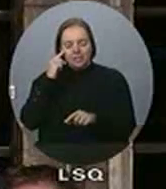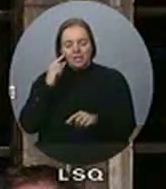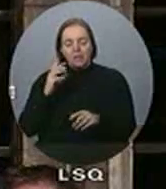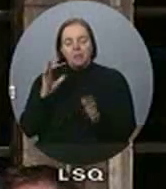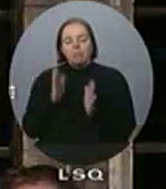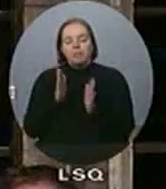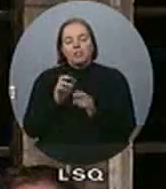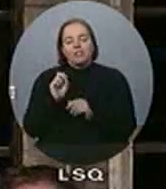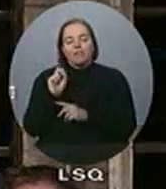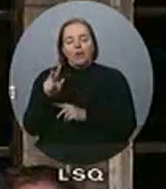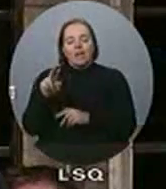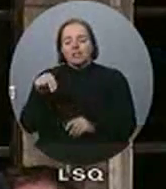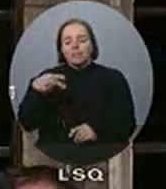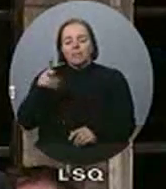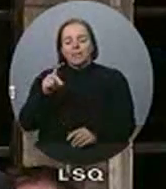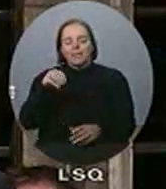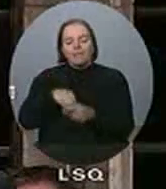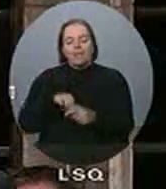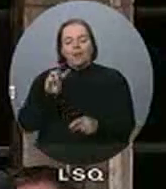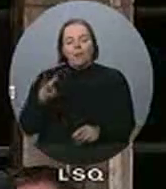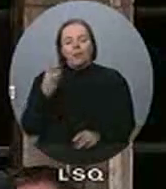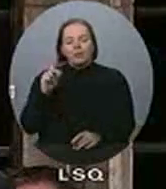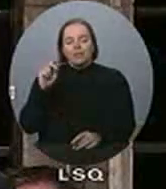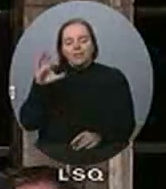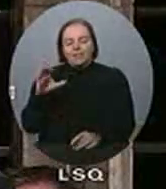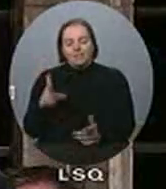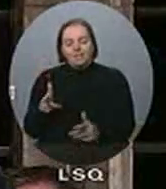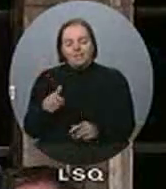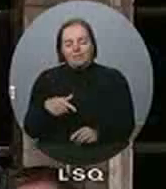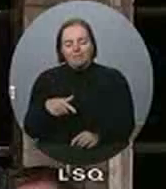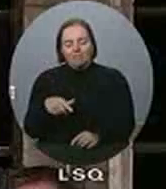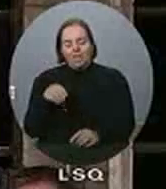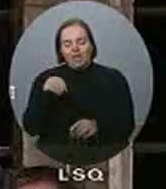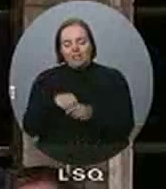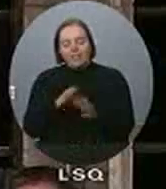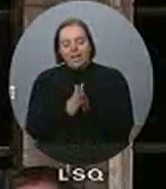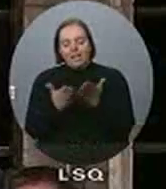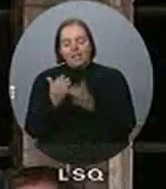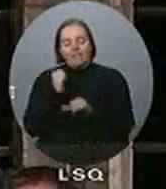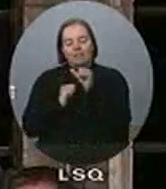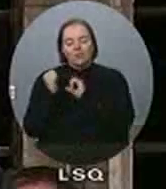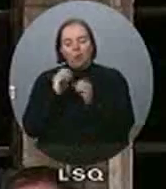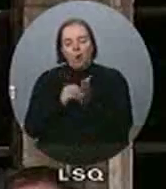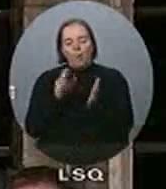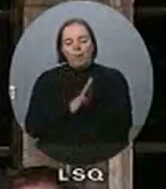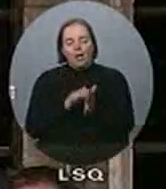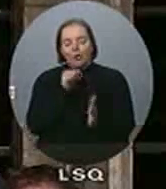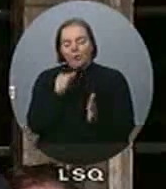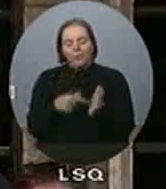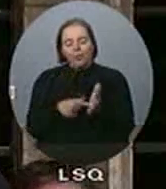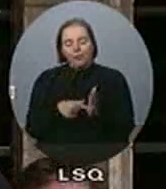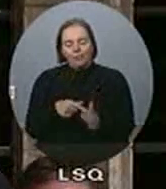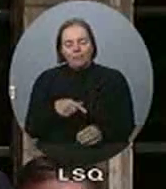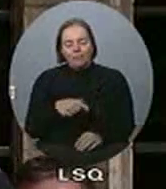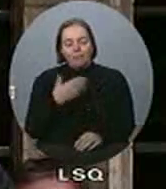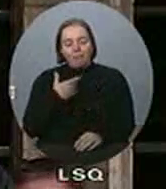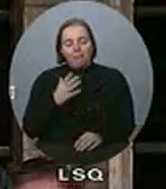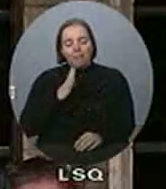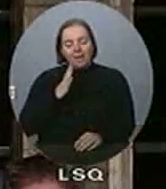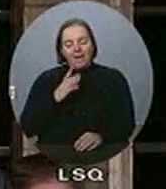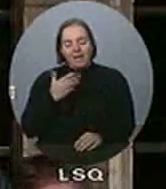NPD à Washington ne figurera certainement pas dans les livres d'histoire. Toutefois,'est un bon exemple